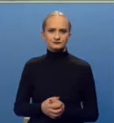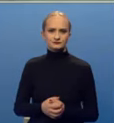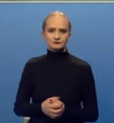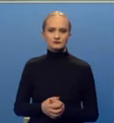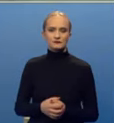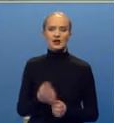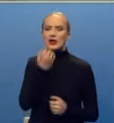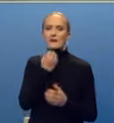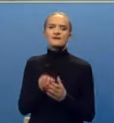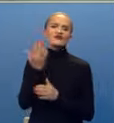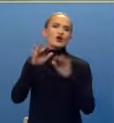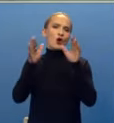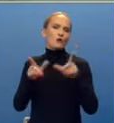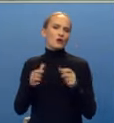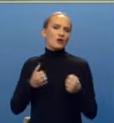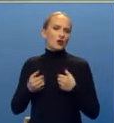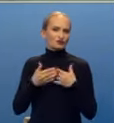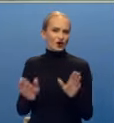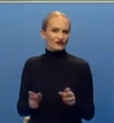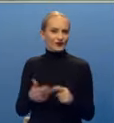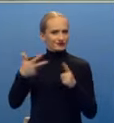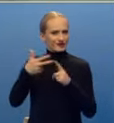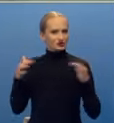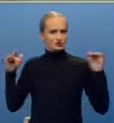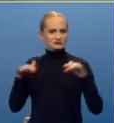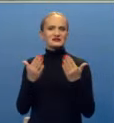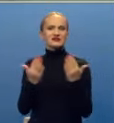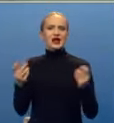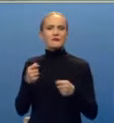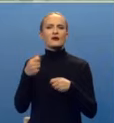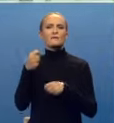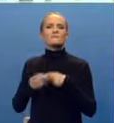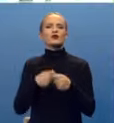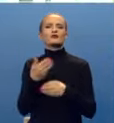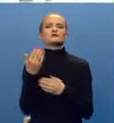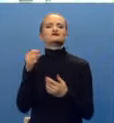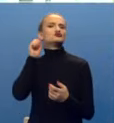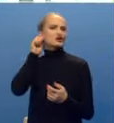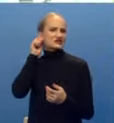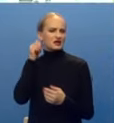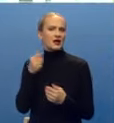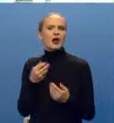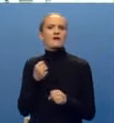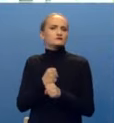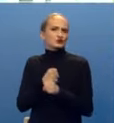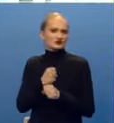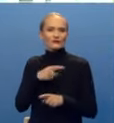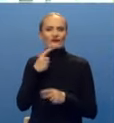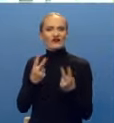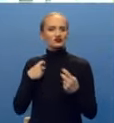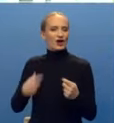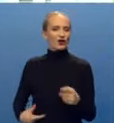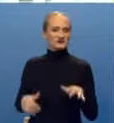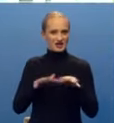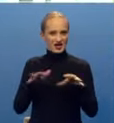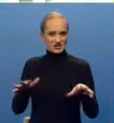U privrednoj komori u Banja Luce otvorjen je treći sajam preduzetništva žena. Žensko preduzetništvo je važno za ekonomski